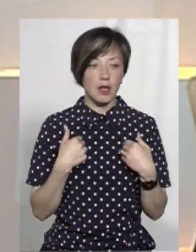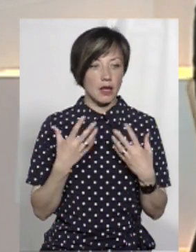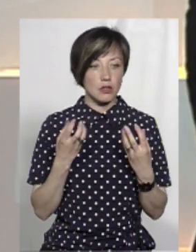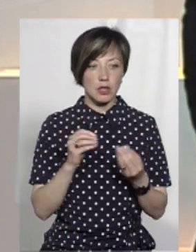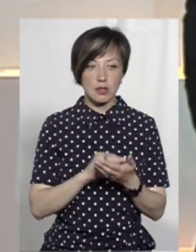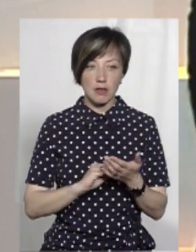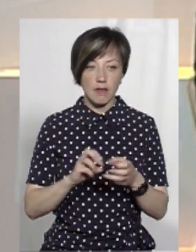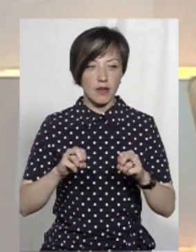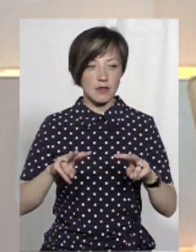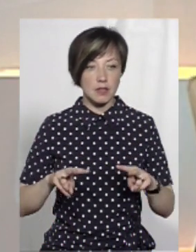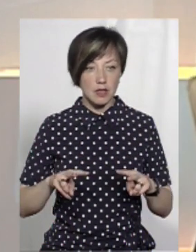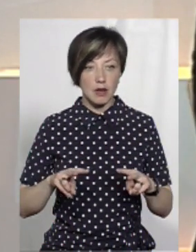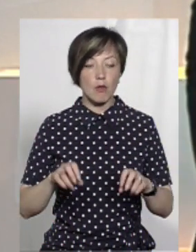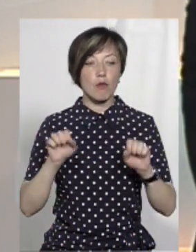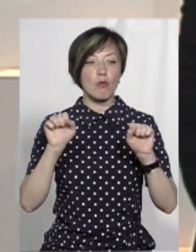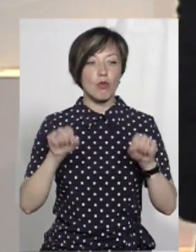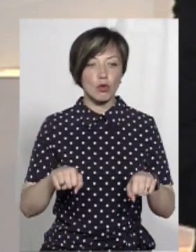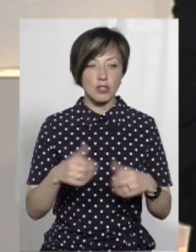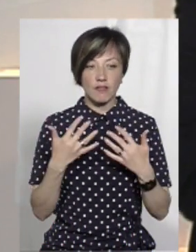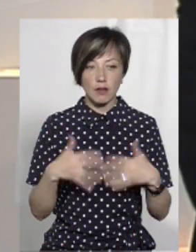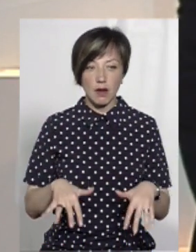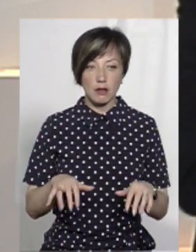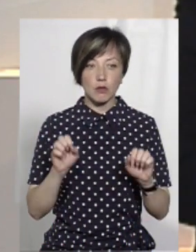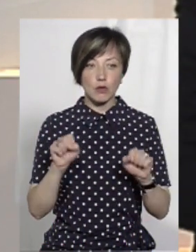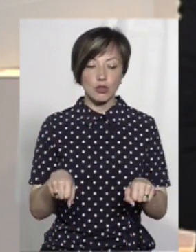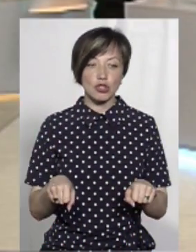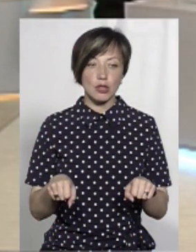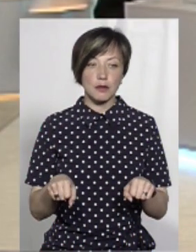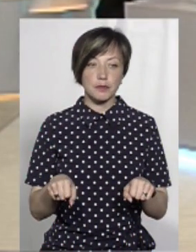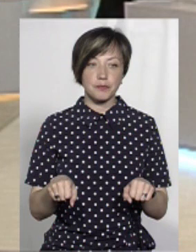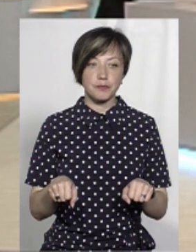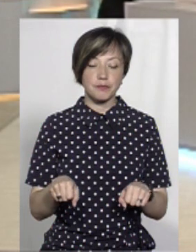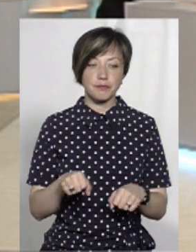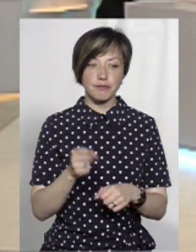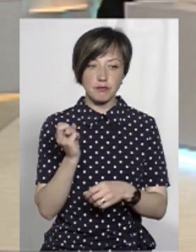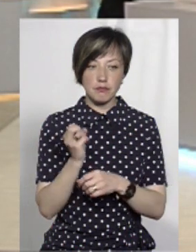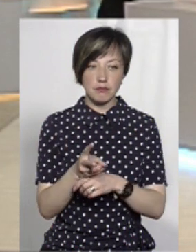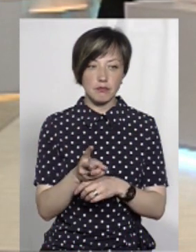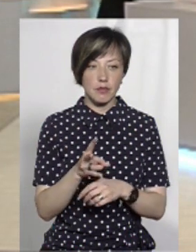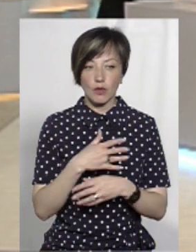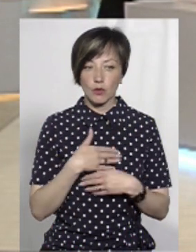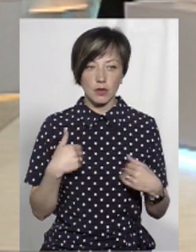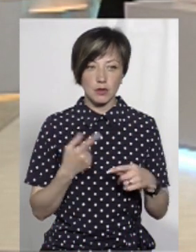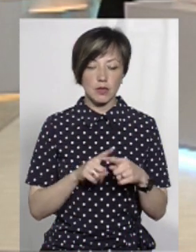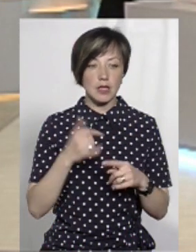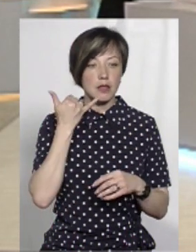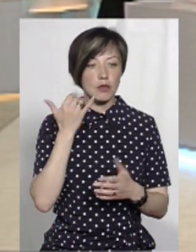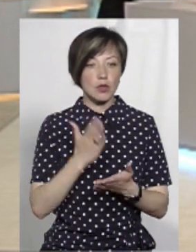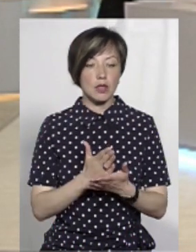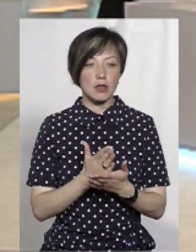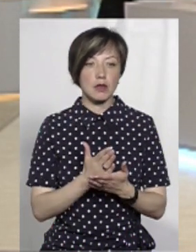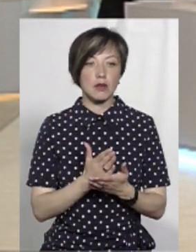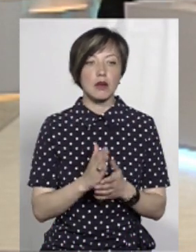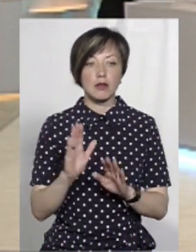ще раз кажу, фахівця, знов таки, можна втратити, можна там рубанути, але ми би не хотіли. Маємо телефонний